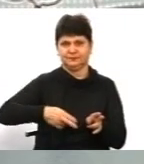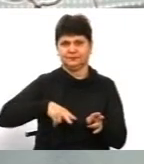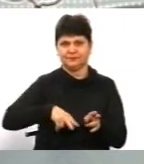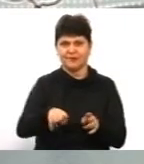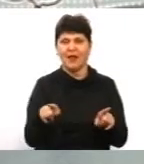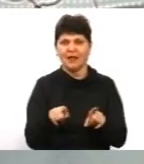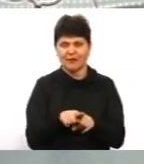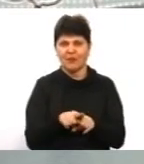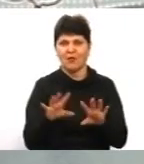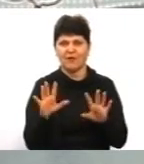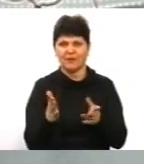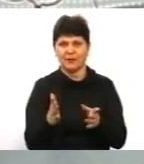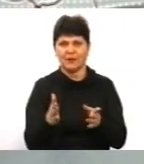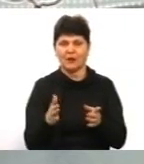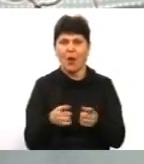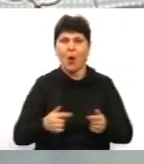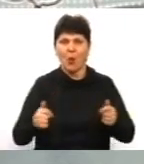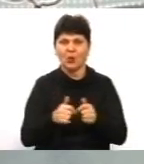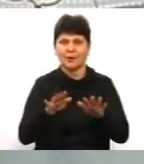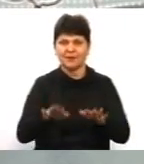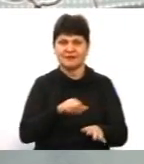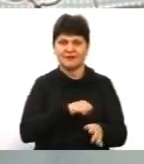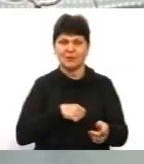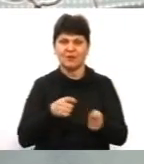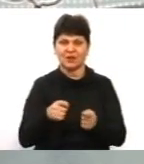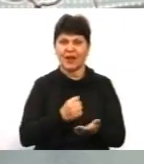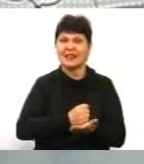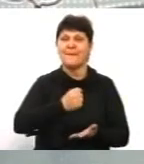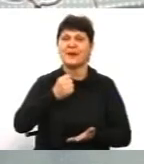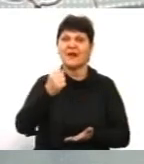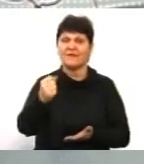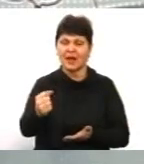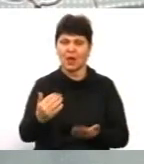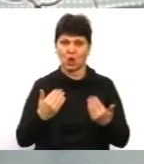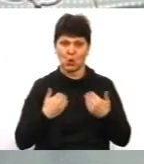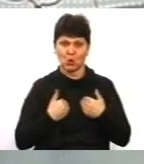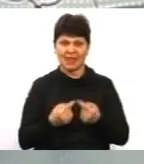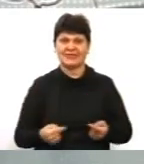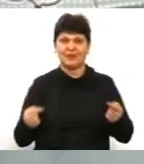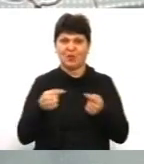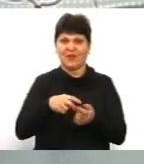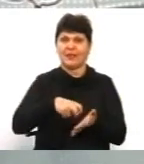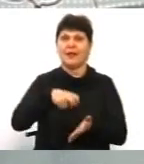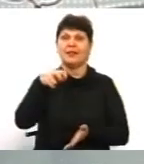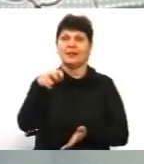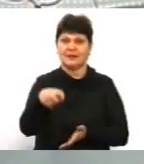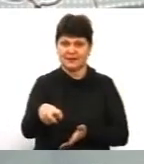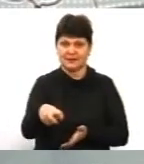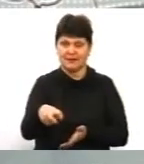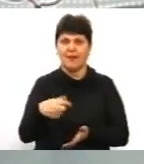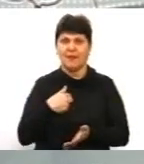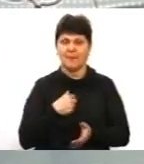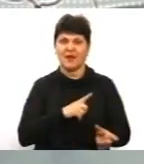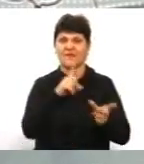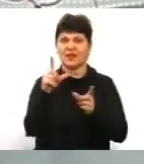випадку орган місцевого самоврядування направляє до нас відповідний лист, ми виїжджаємо,